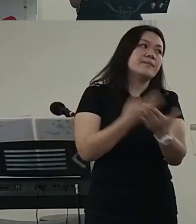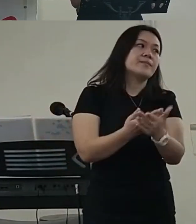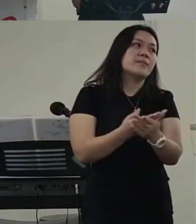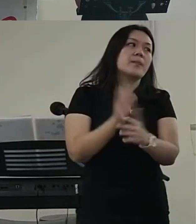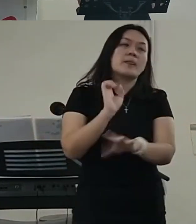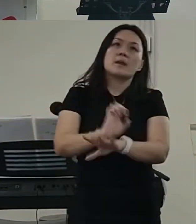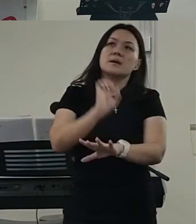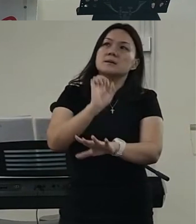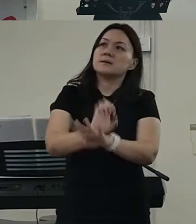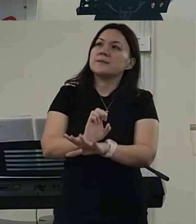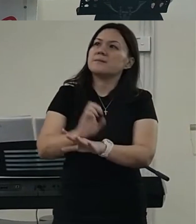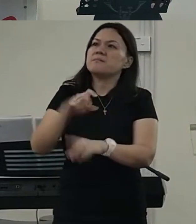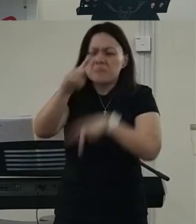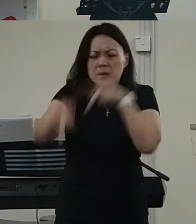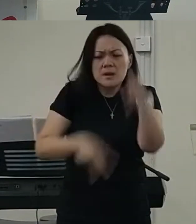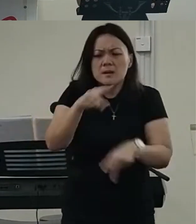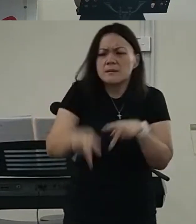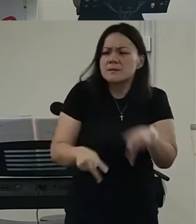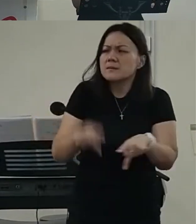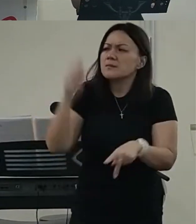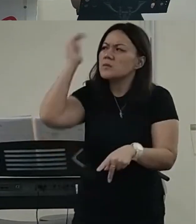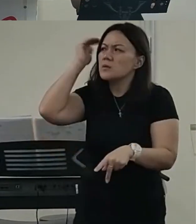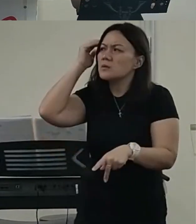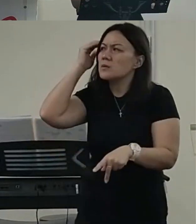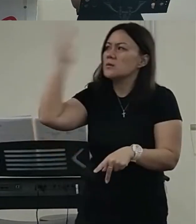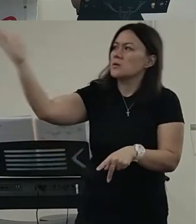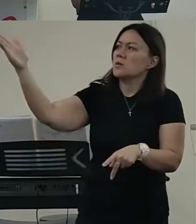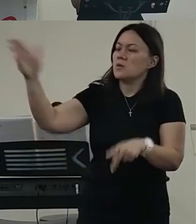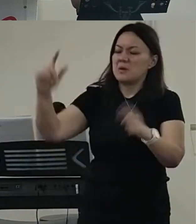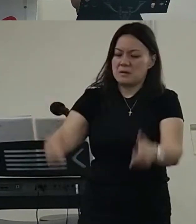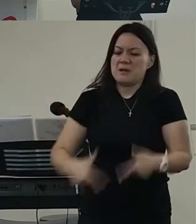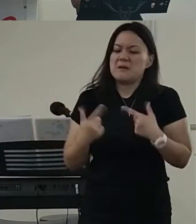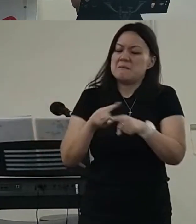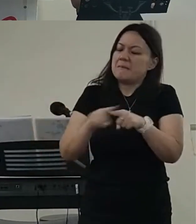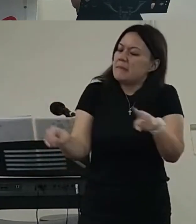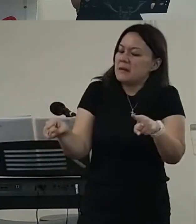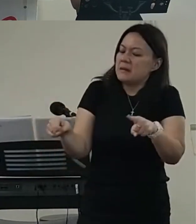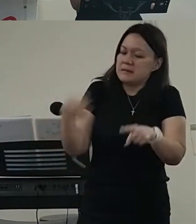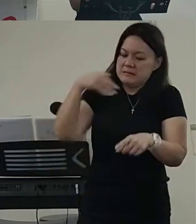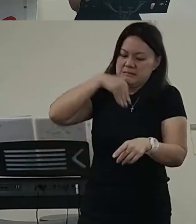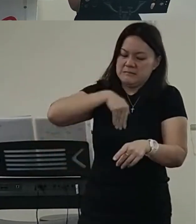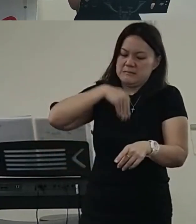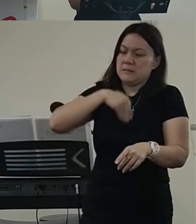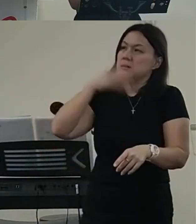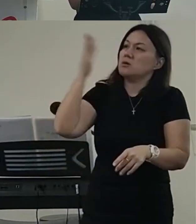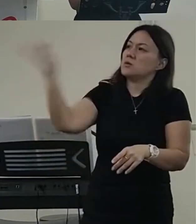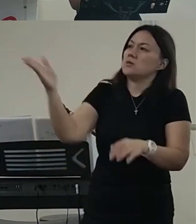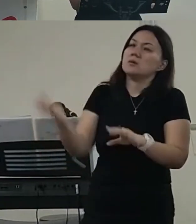所以这个经节呢告诉我们说我知道你的行为暗民你是活的其实是死的